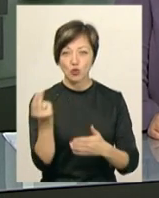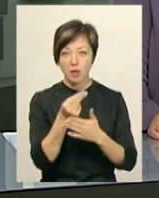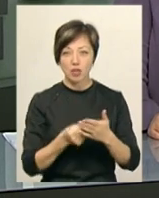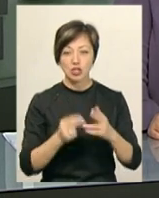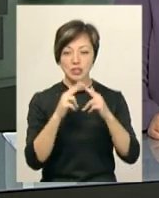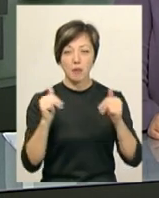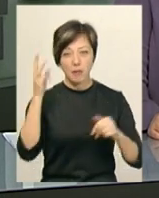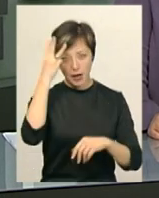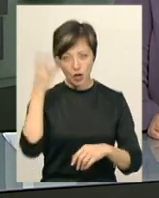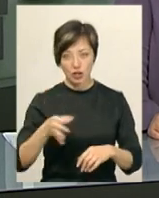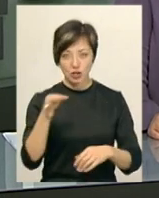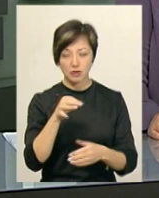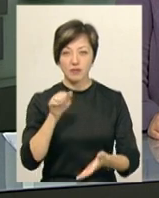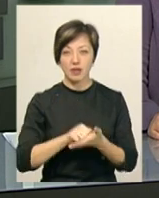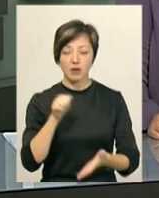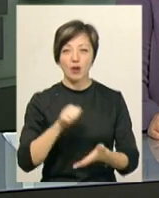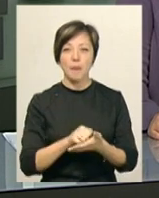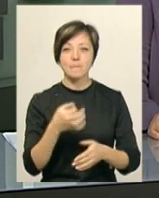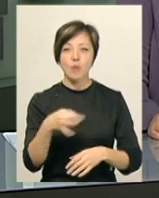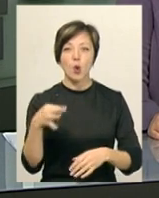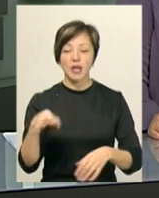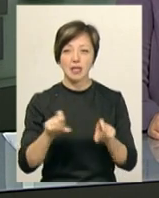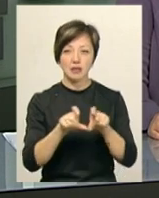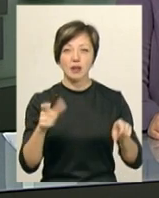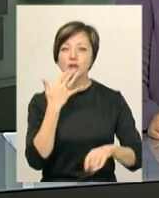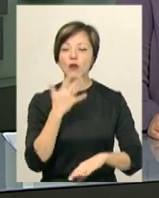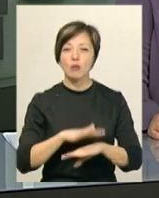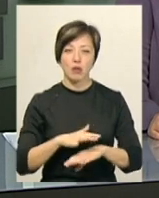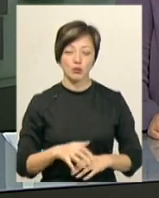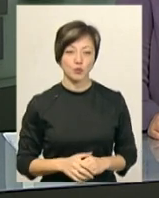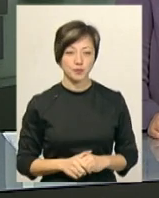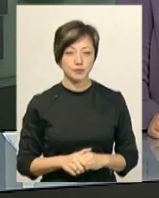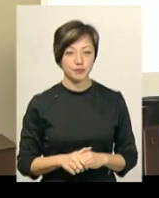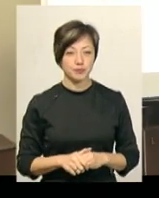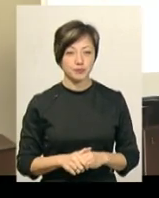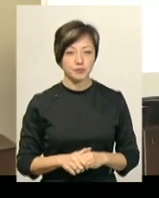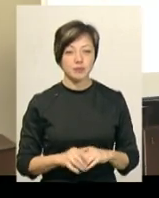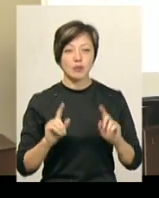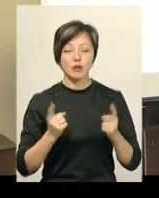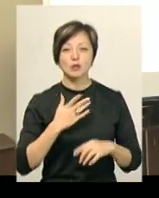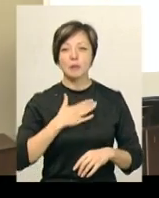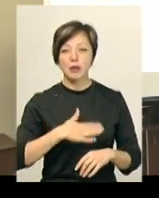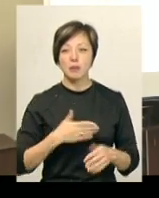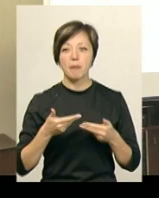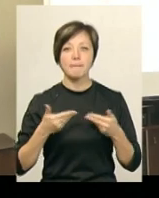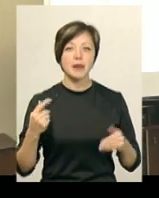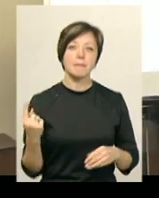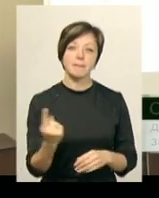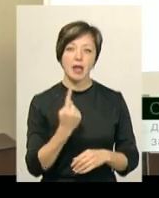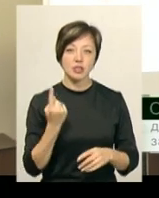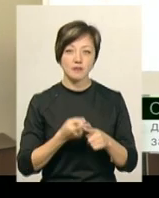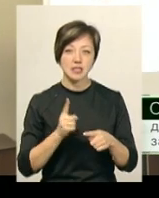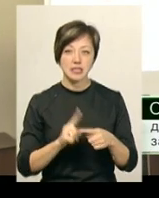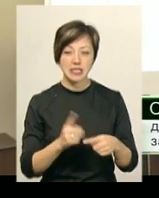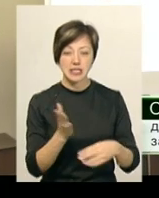Хмельниччини, яку викарбував монетний двір Національного банку, каже Олег Погорілець. Дуже приємно, що ми одні з перших в